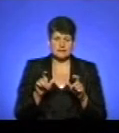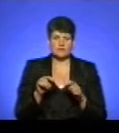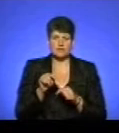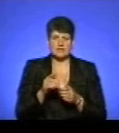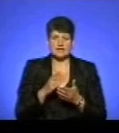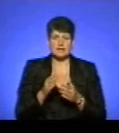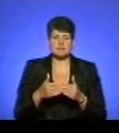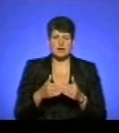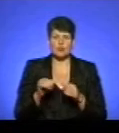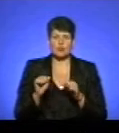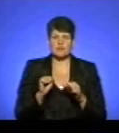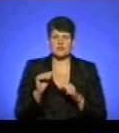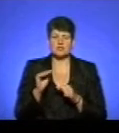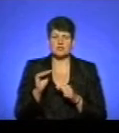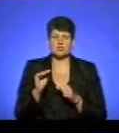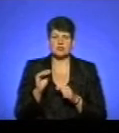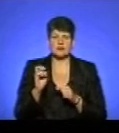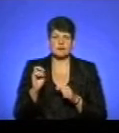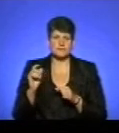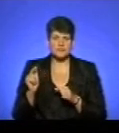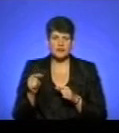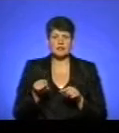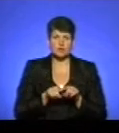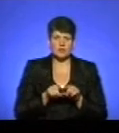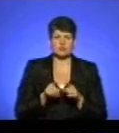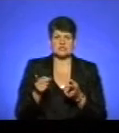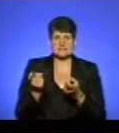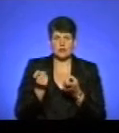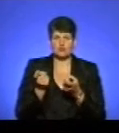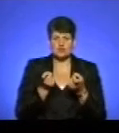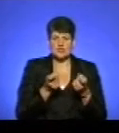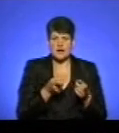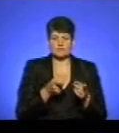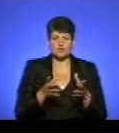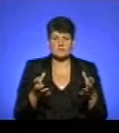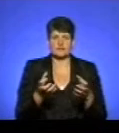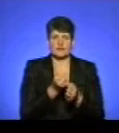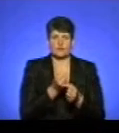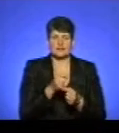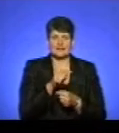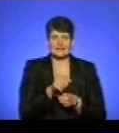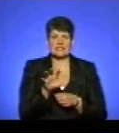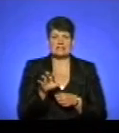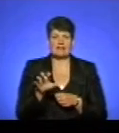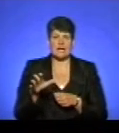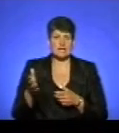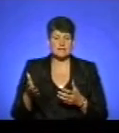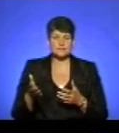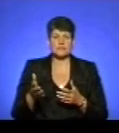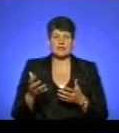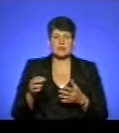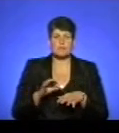при управлінні житлово-комунальне господарство, і теж залучаємо, щоби виловити тих тварин і